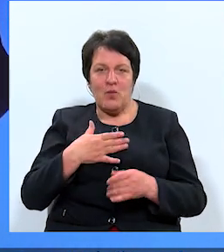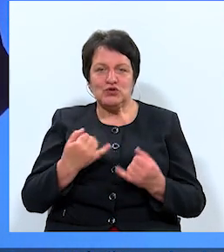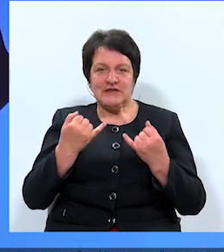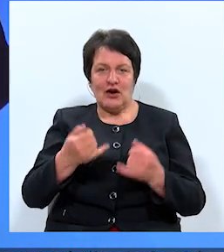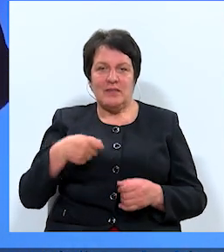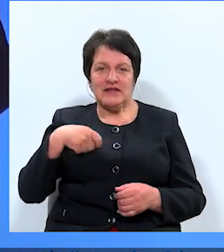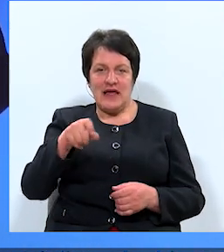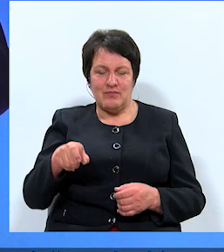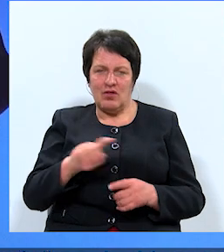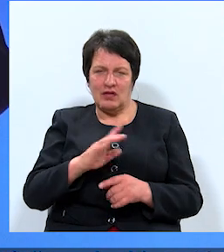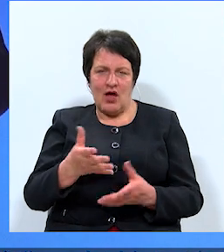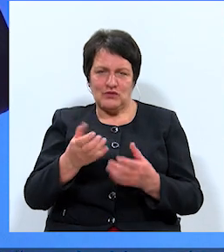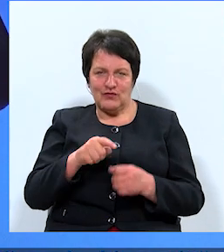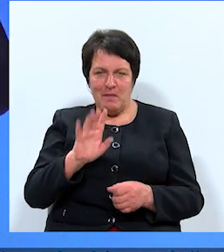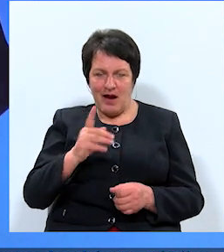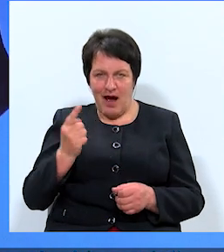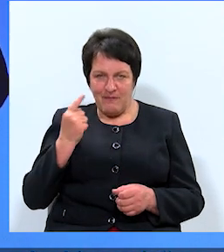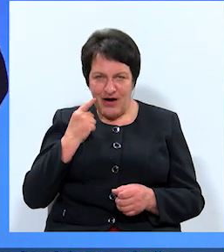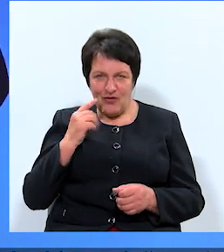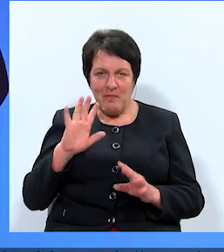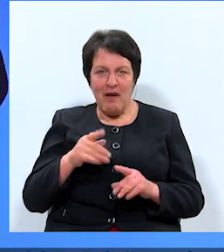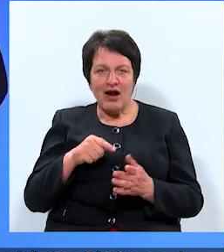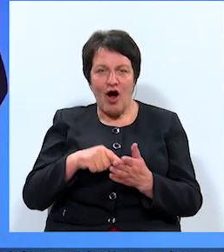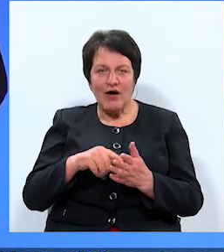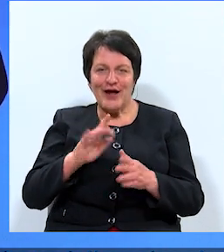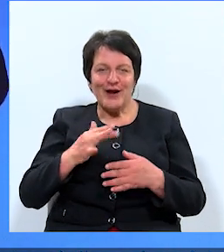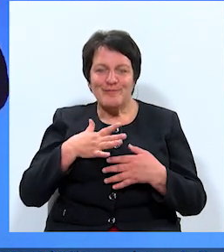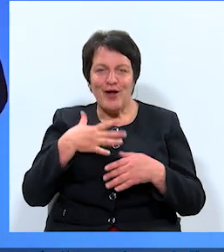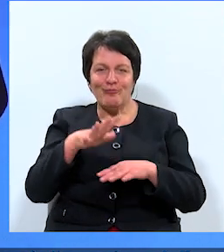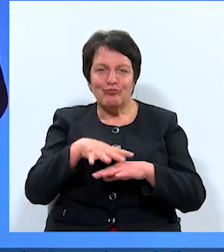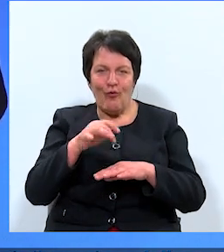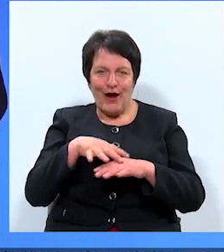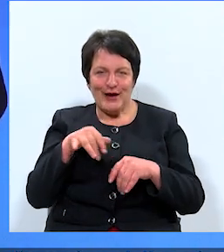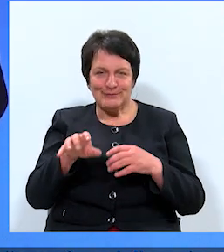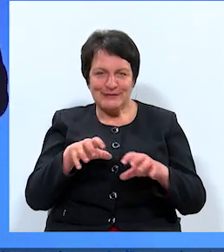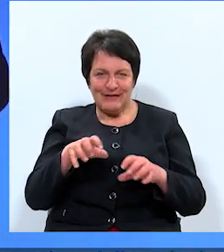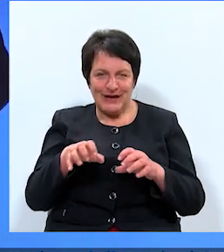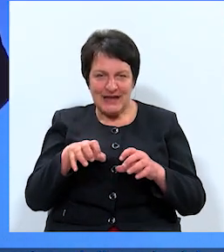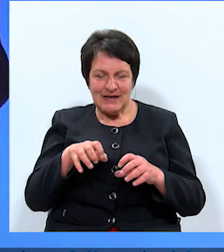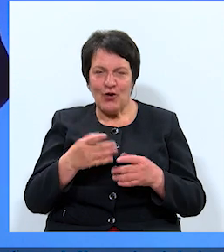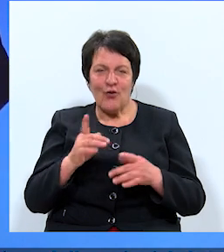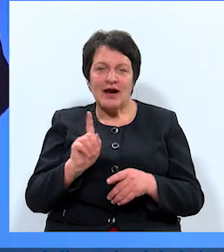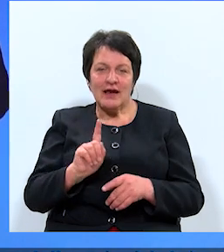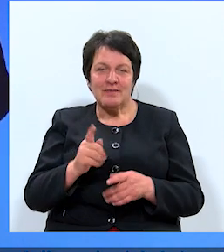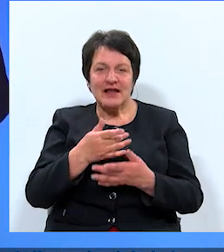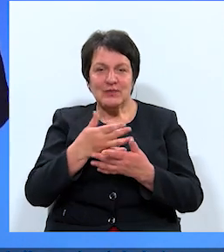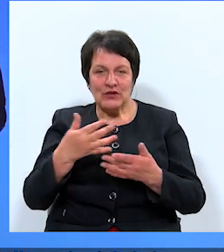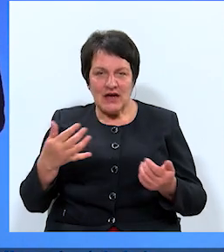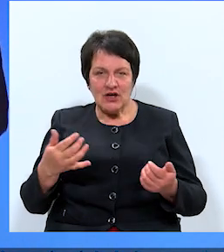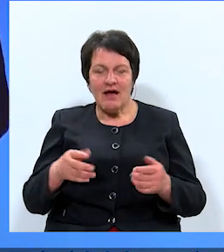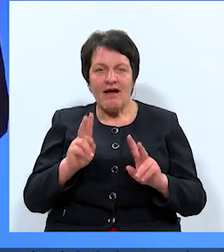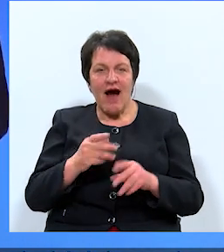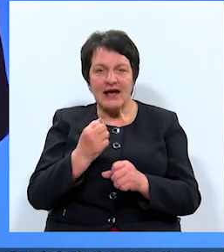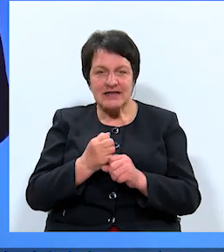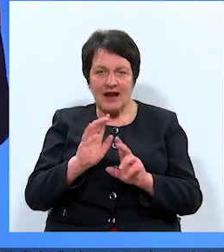cienījamos deputātus un neuzdariet to par atvainojumu, par kaut kādu ar mīļiem pūkainiem dzīvnieciņiem, kuri mēdz būt dažādi, ja? Kā